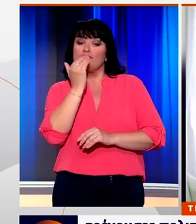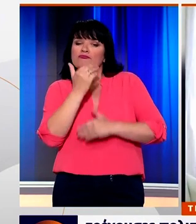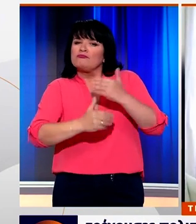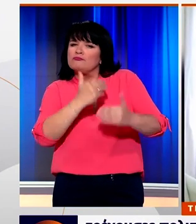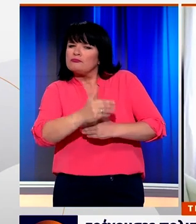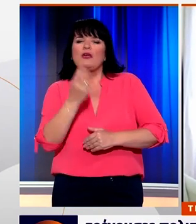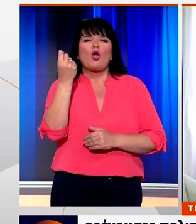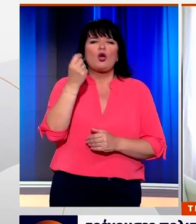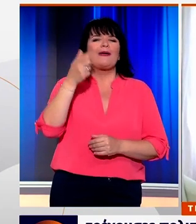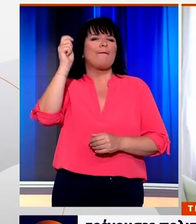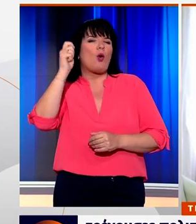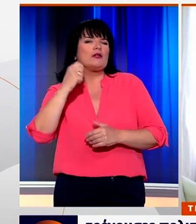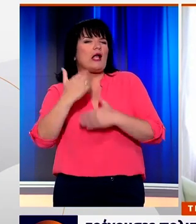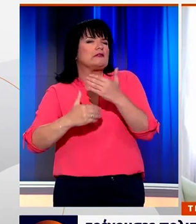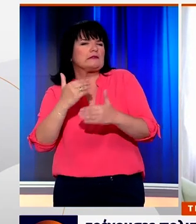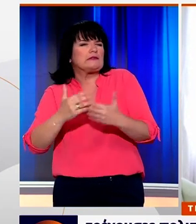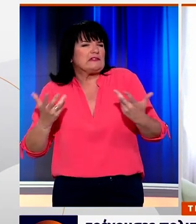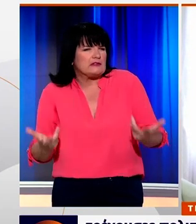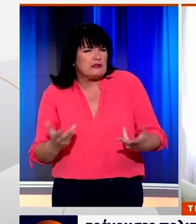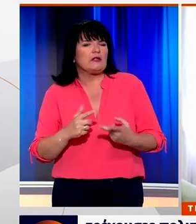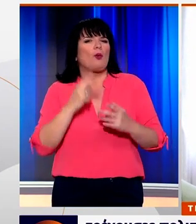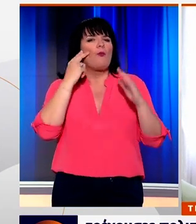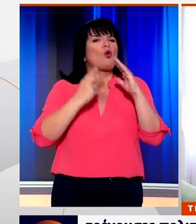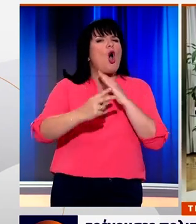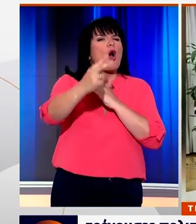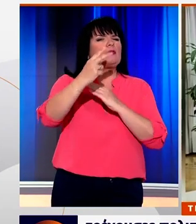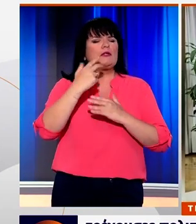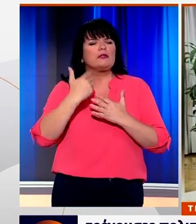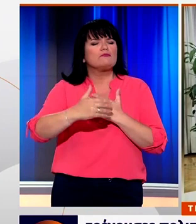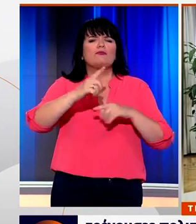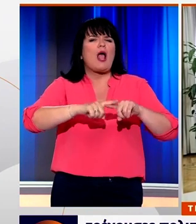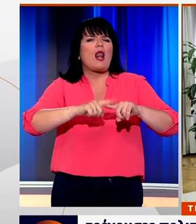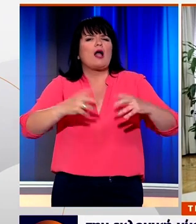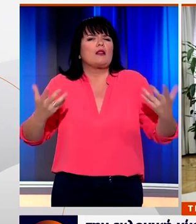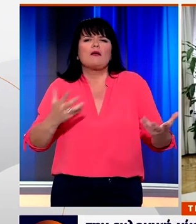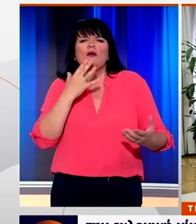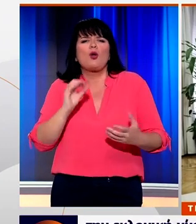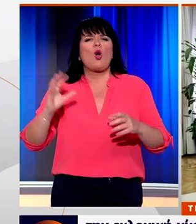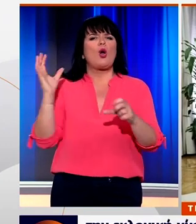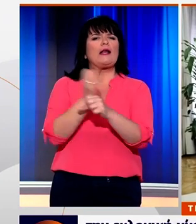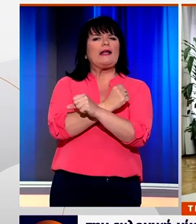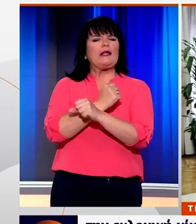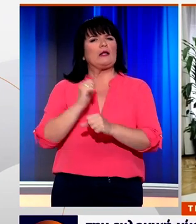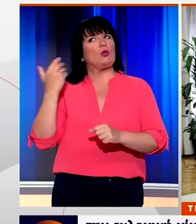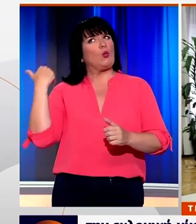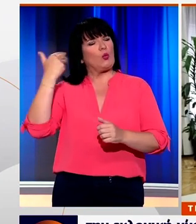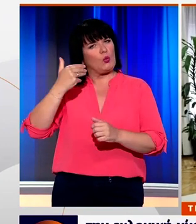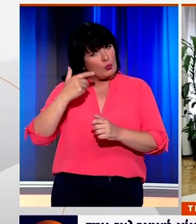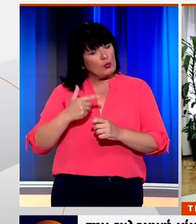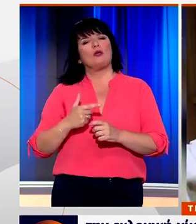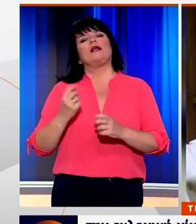πολιτικές και οικονομικές εξελίξεις, καθώς και οι προοπτικές που διανοίγονται για τη χώρα μετά την εκλογική νίκη της Νέας Δημοκρατίας.